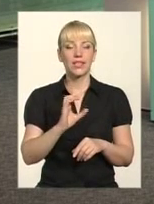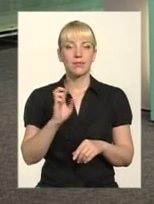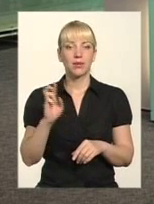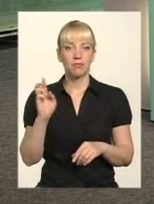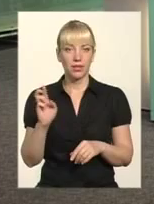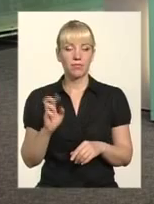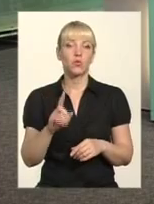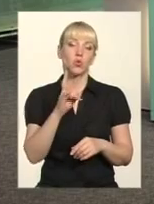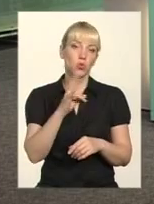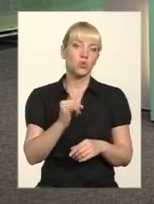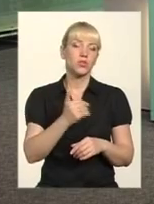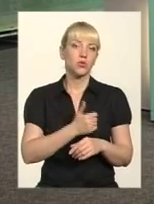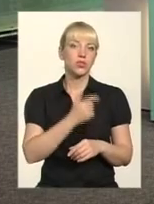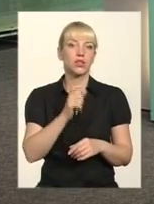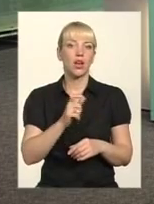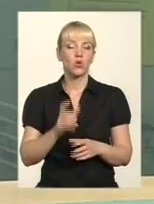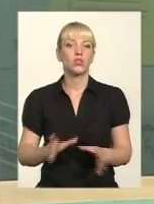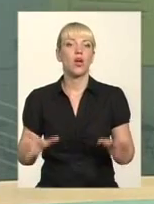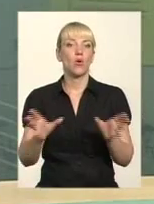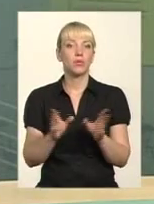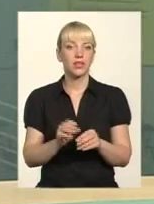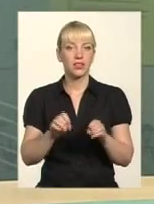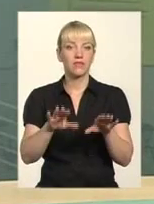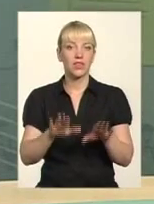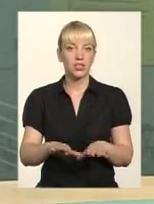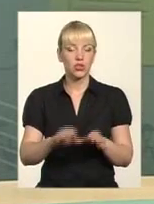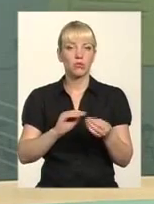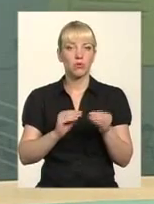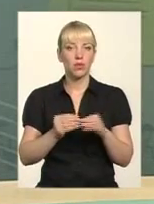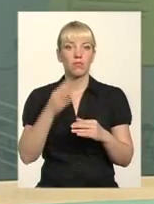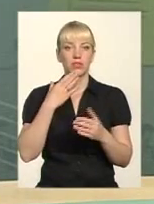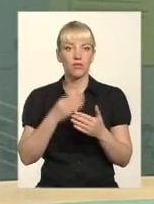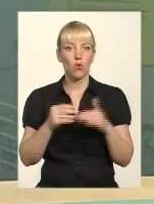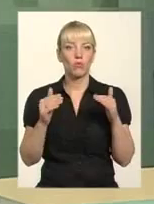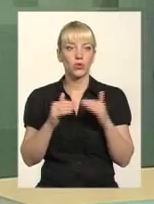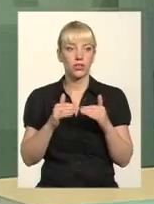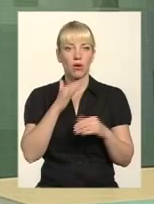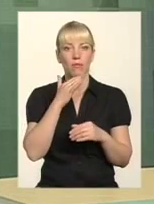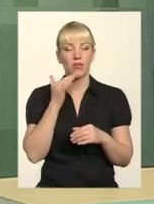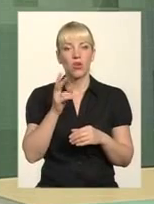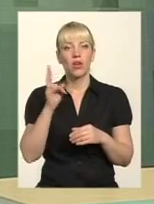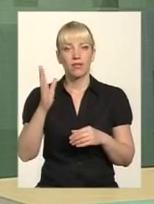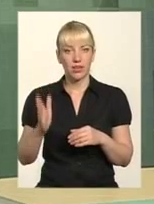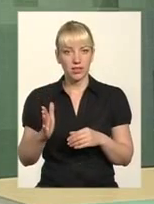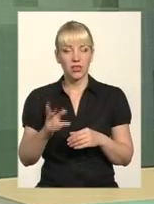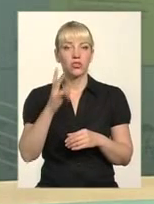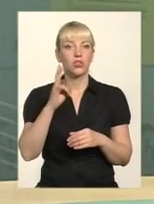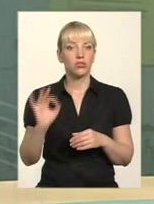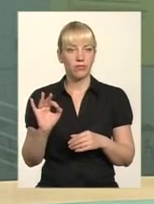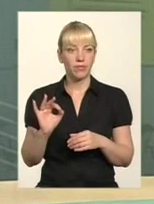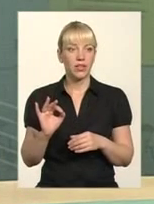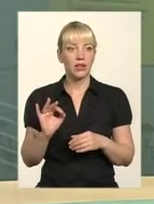захотіли люди об'єднатися і вирішувати проблеми свого будинку, багатоквартирного самі. Але